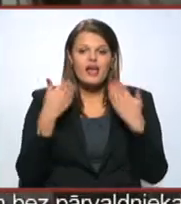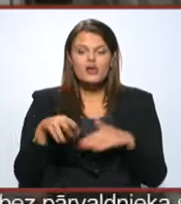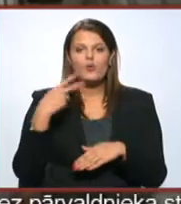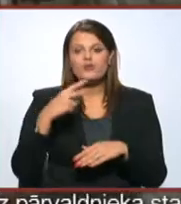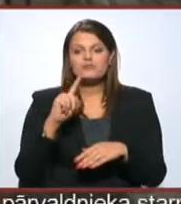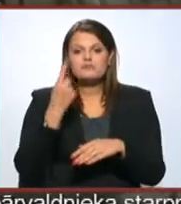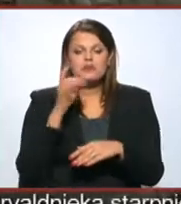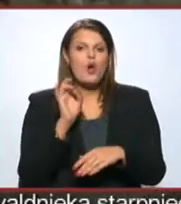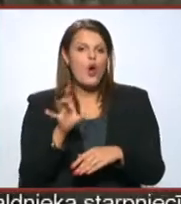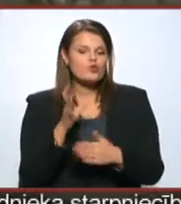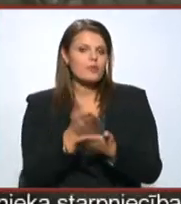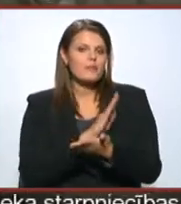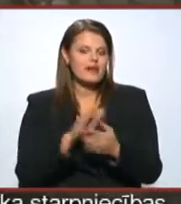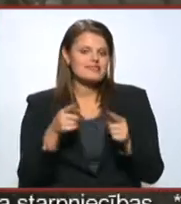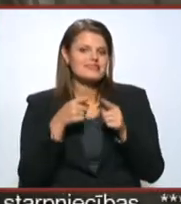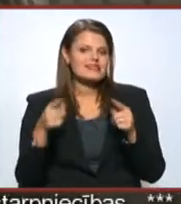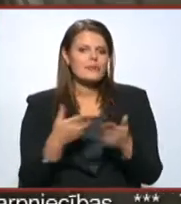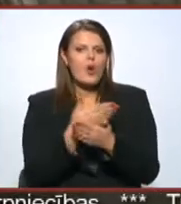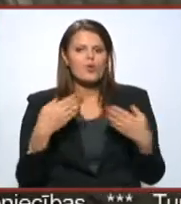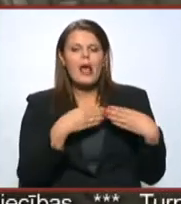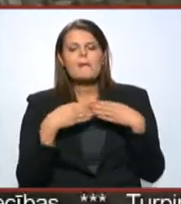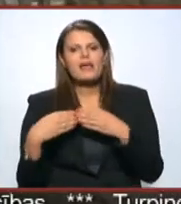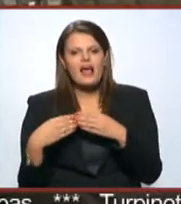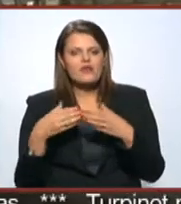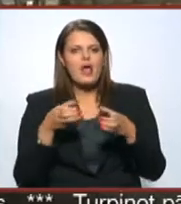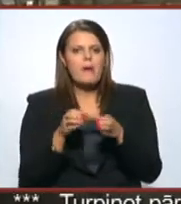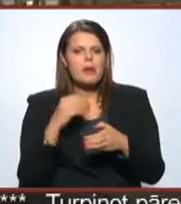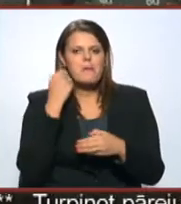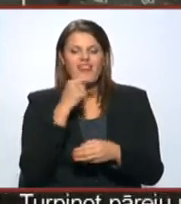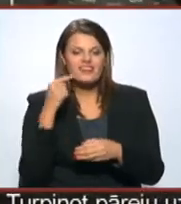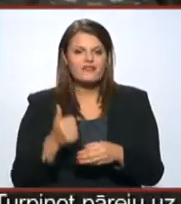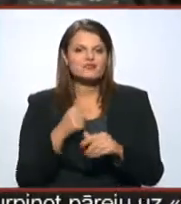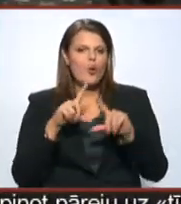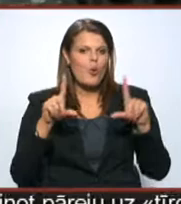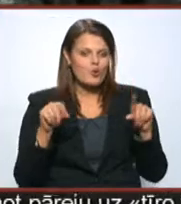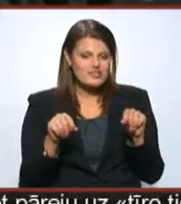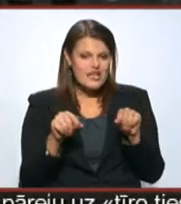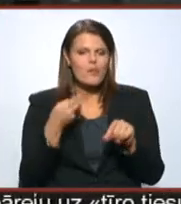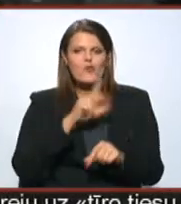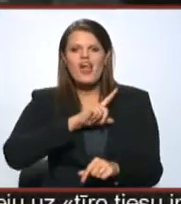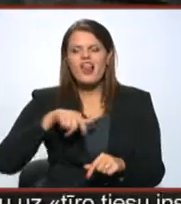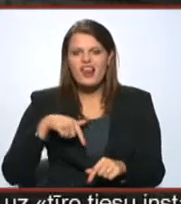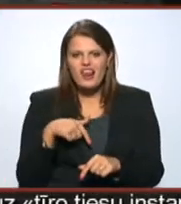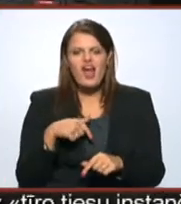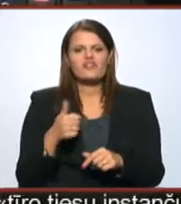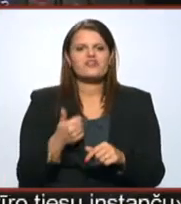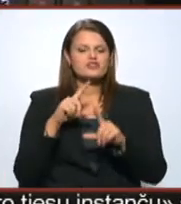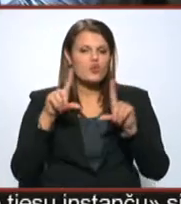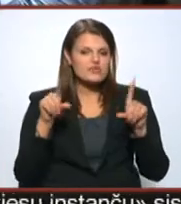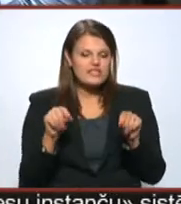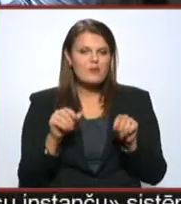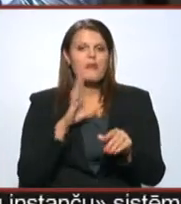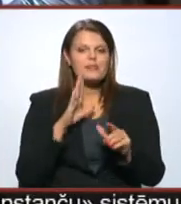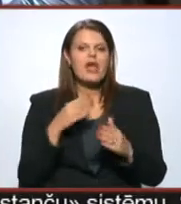21. oktobrī beidzās termiņš, kurā piegādātāju apvienībai, Baltkrievijas uzņēmumu un Belkomunmaš un Latvijas Siegman Consulting Bureau